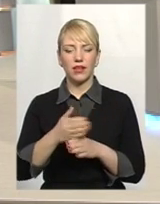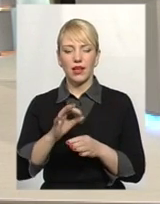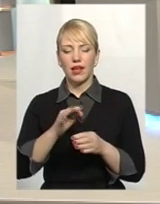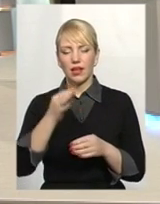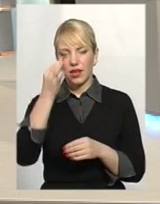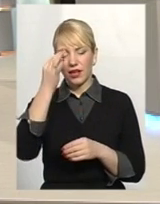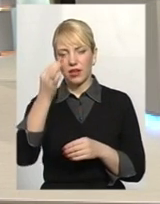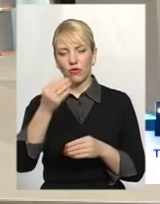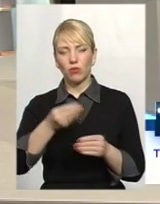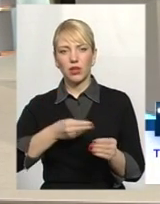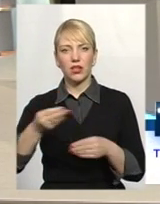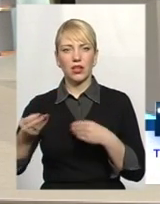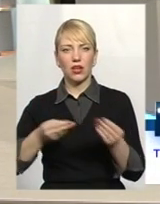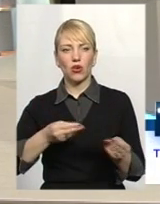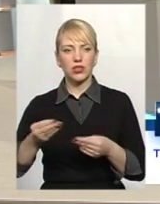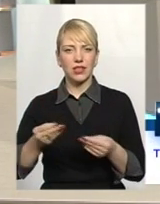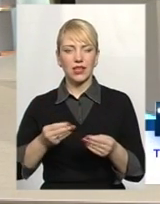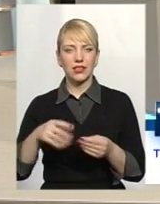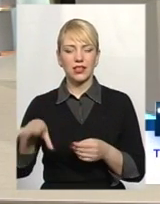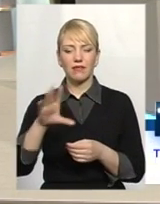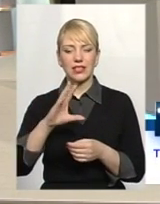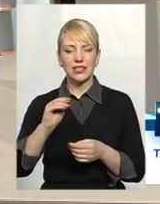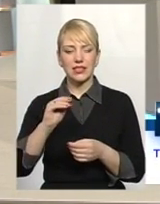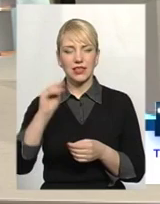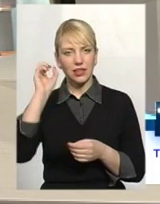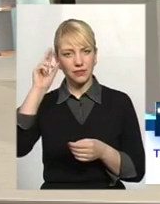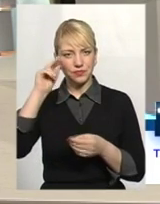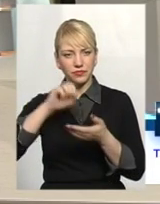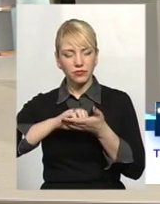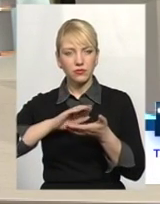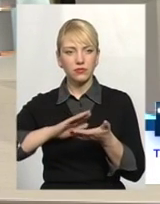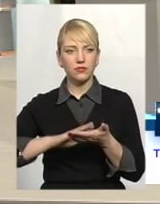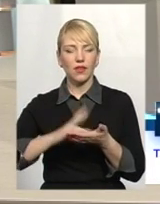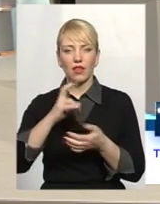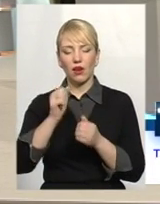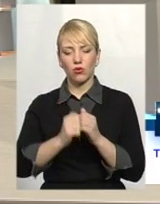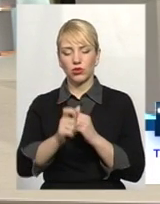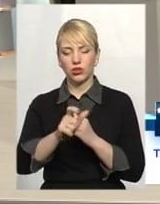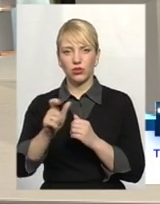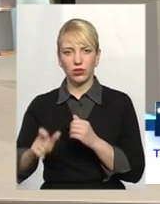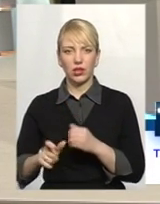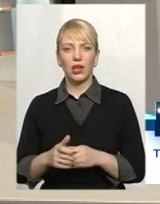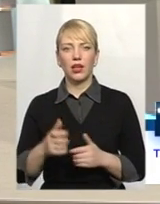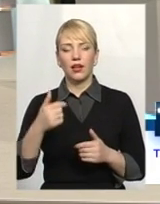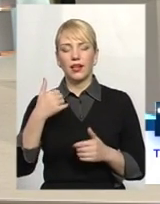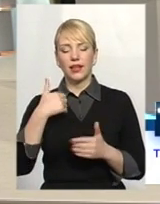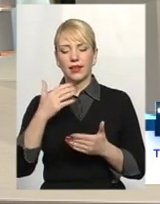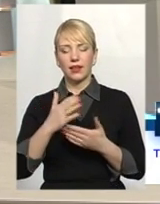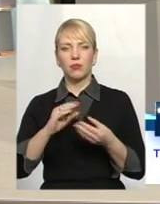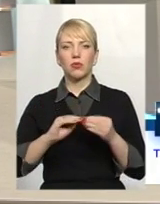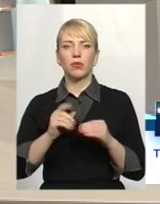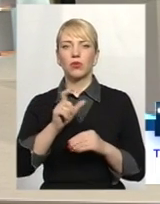показників загальнобудинкових лічильників на кожного мешканця. Я розумію, що є на сьогодні проблеми, і наші люди не хотять